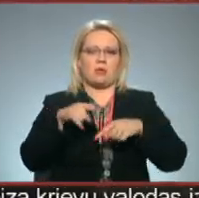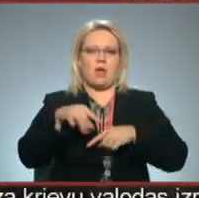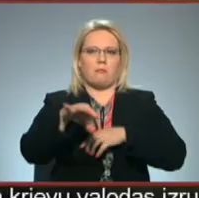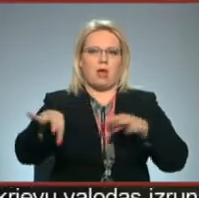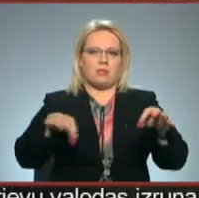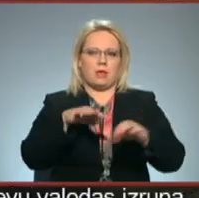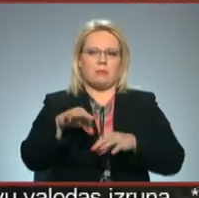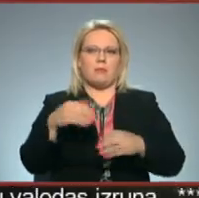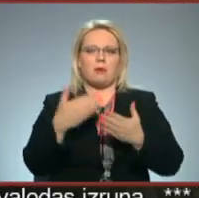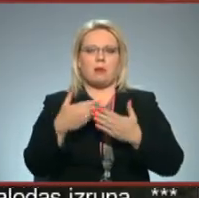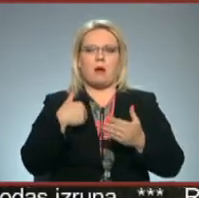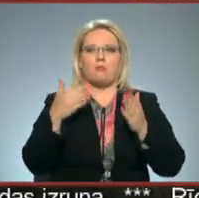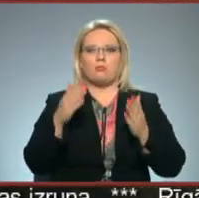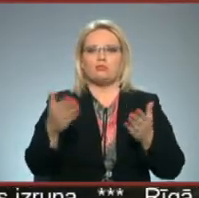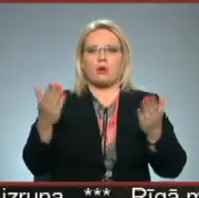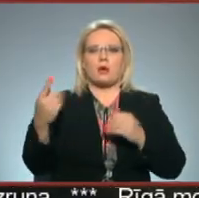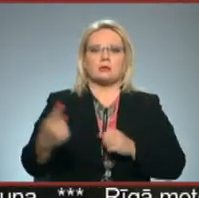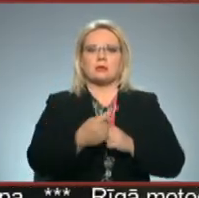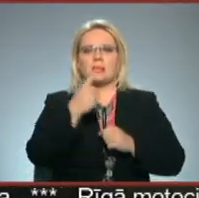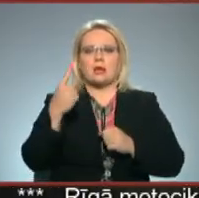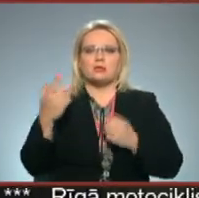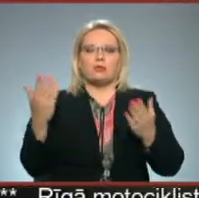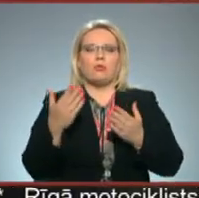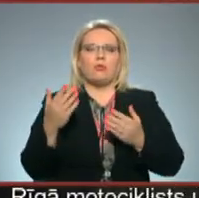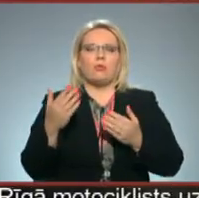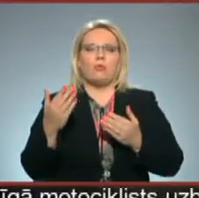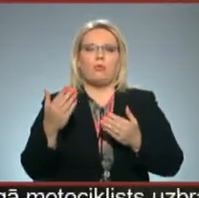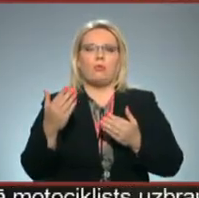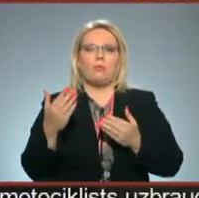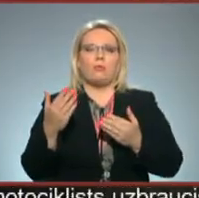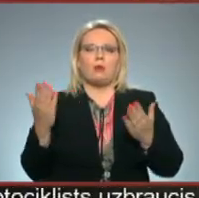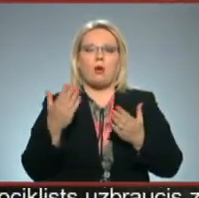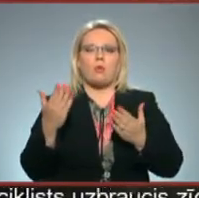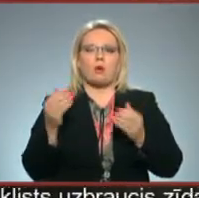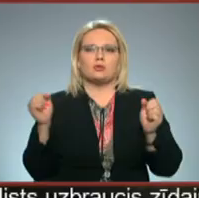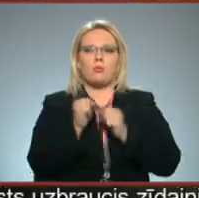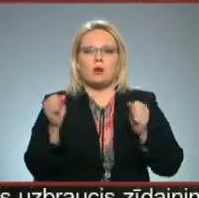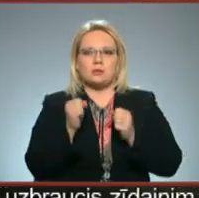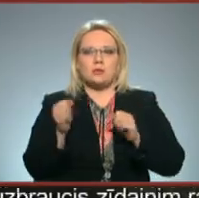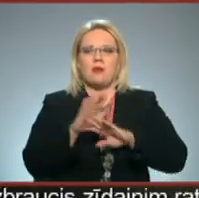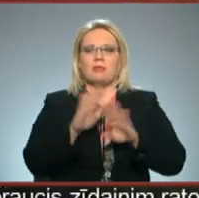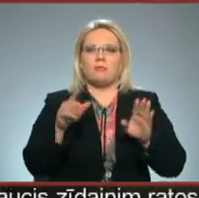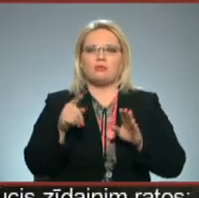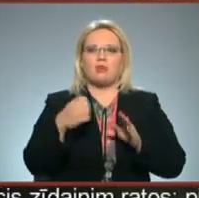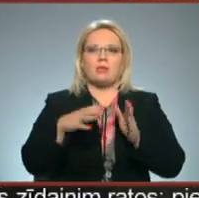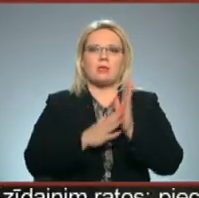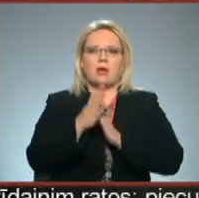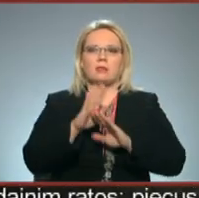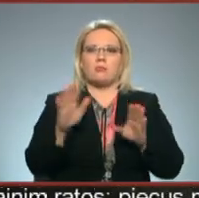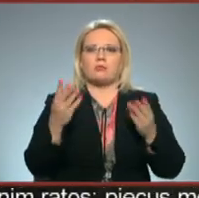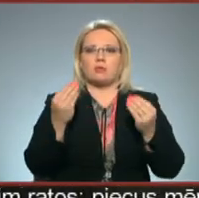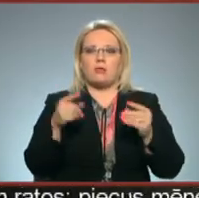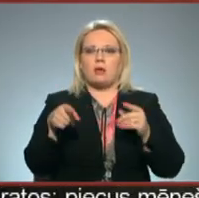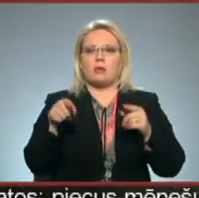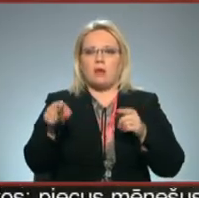Ja mums, piemēram, būs kaut kāds gads, kur, teiksim, kaut kas nosels vai nebūs, nebūs šī rāža, nebūs šis naudas, arī